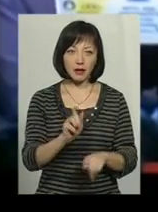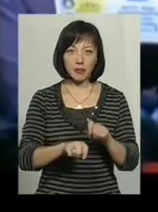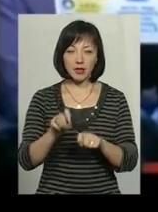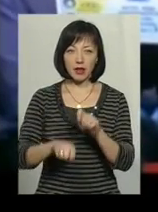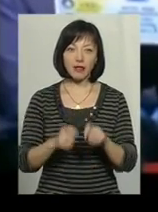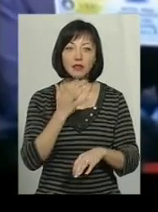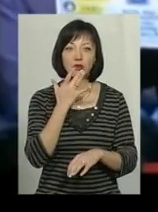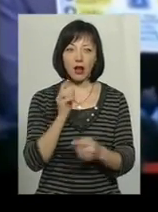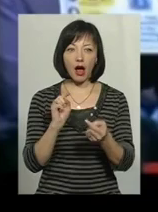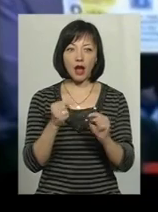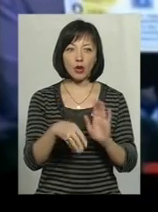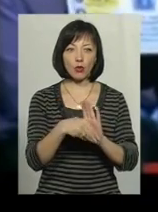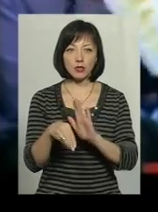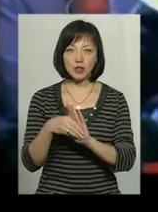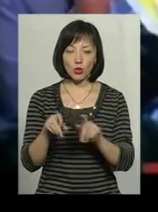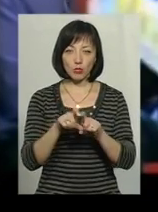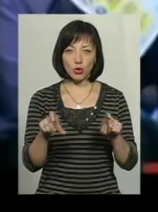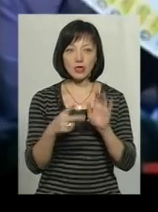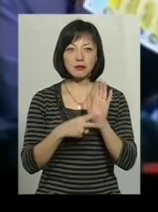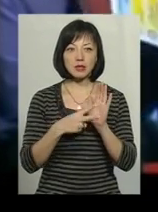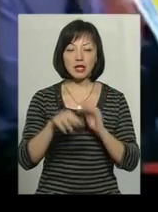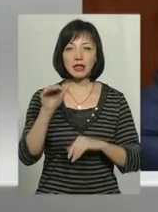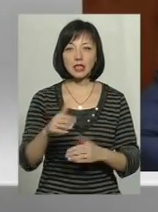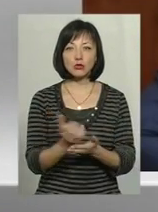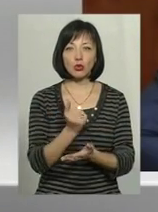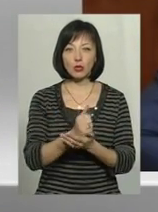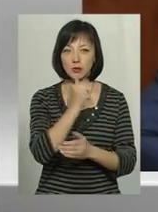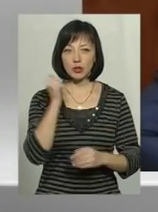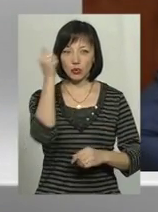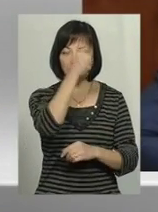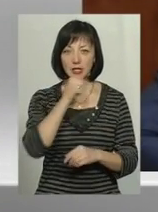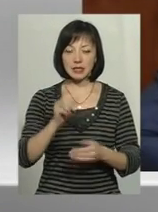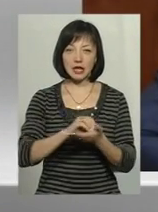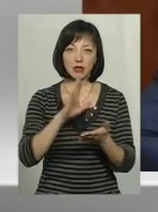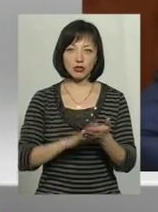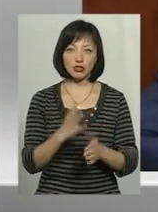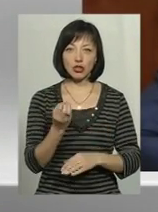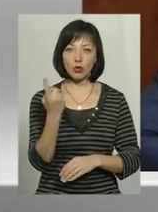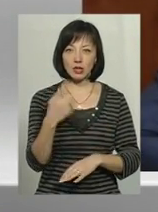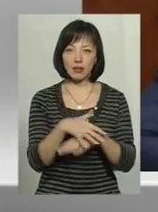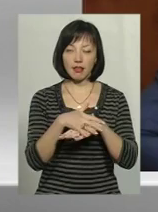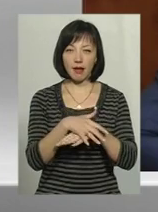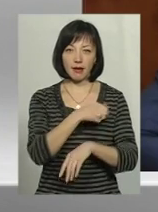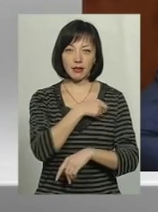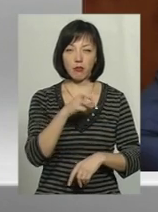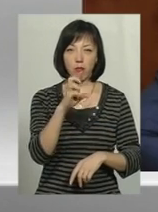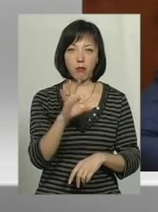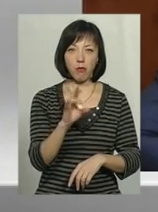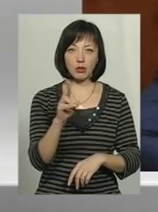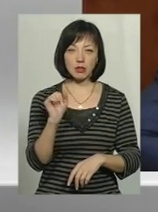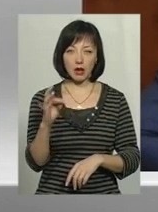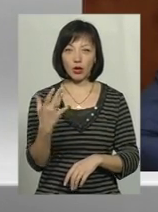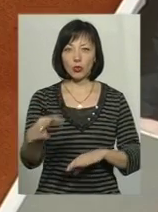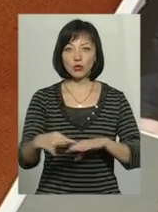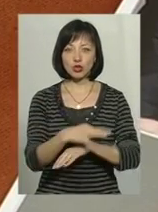Національного антикорупційного бюро. 70 тисяч гривень доходу за минулий рік задекларував ще один нардеп Віктор Бондар. Тим часом його